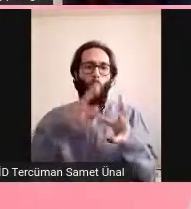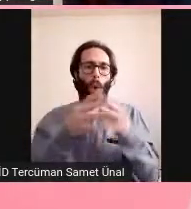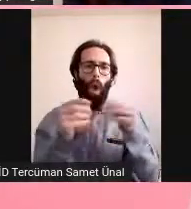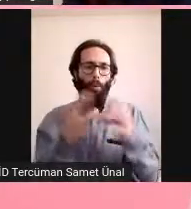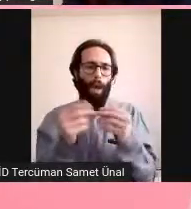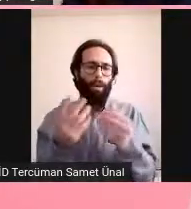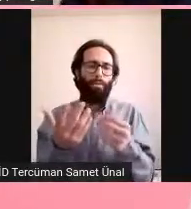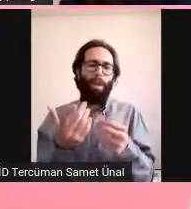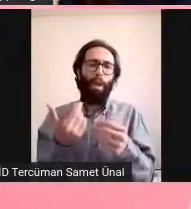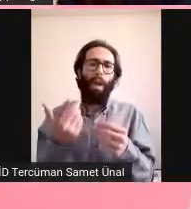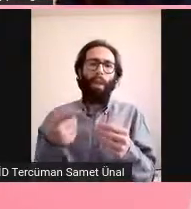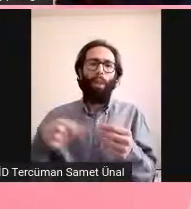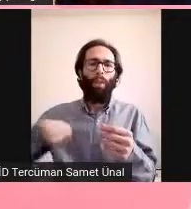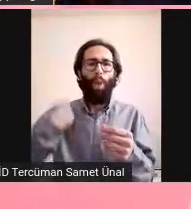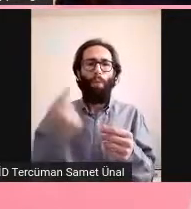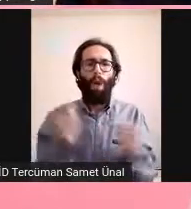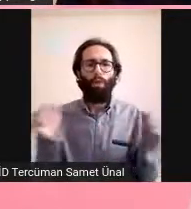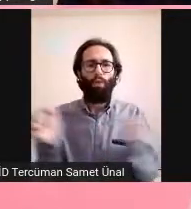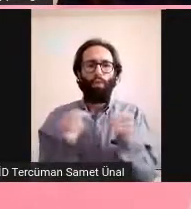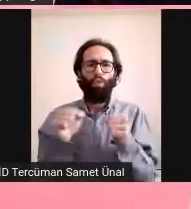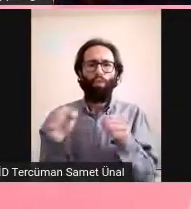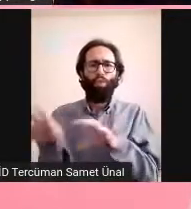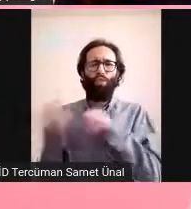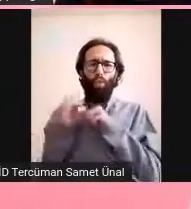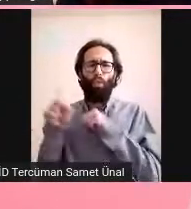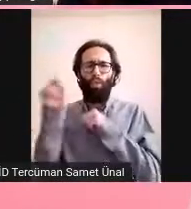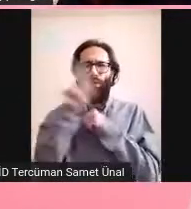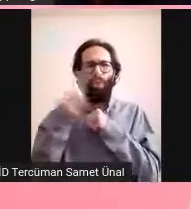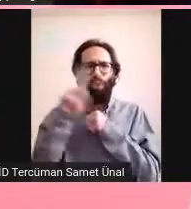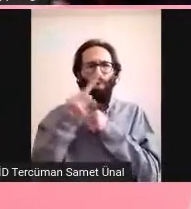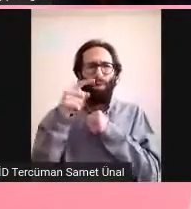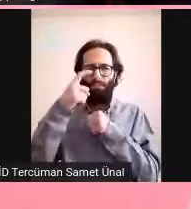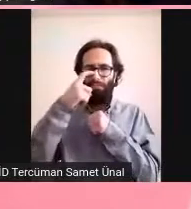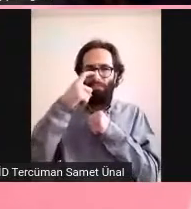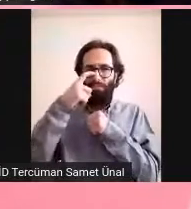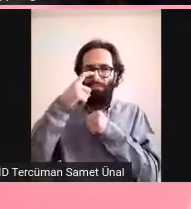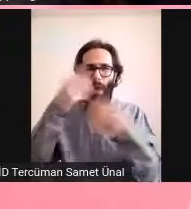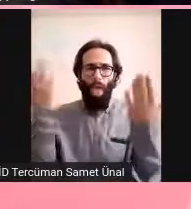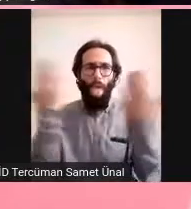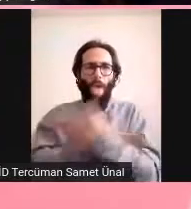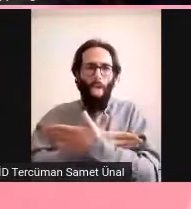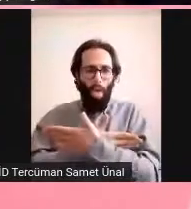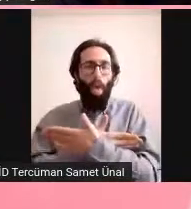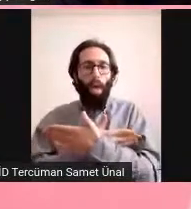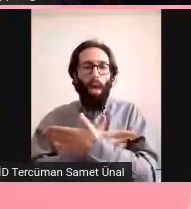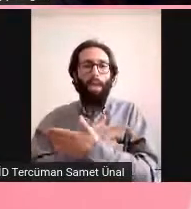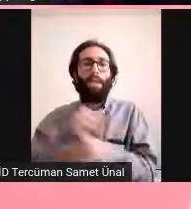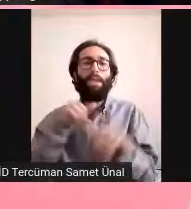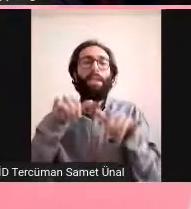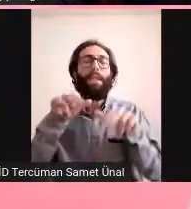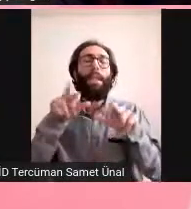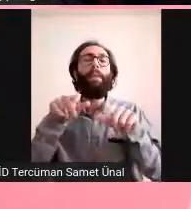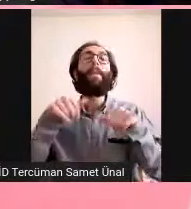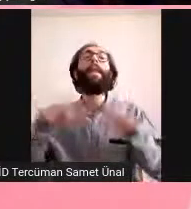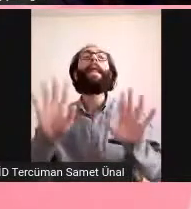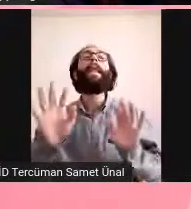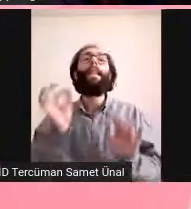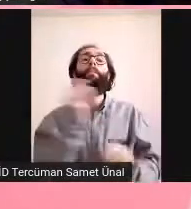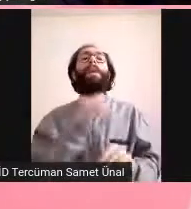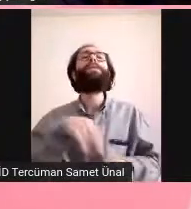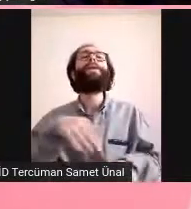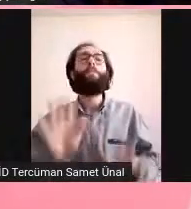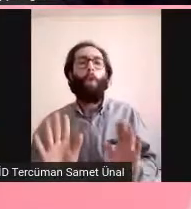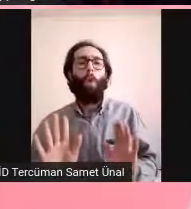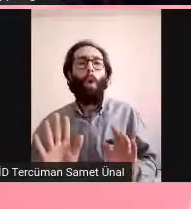tamamen kokuların kaybolması şeklinde oluyor. Hatta bu yüzden insanlar yemek yiyemiyor koku